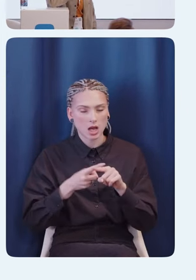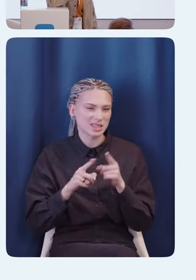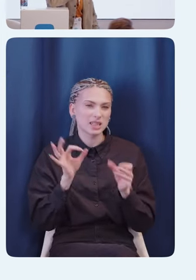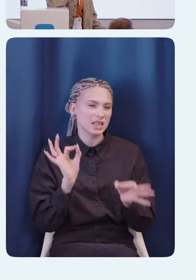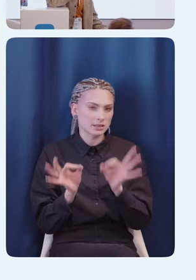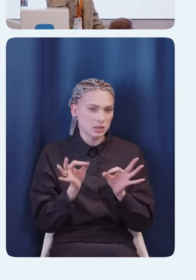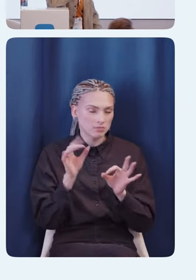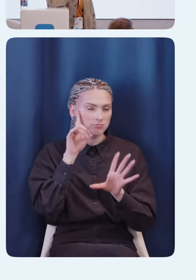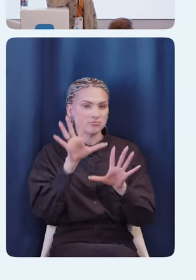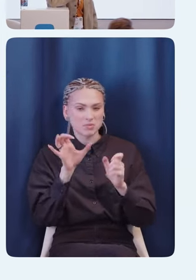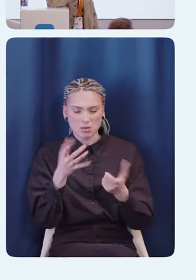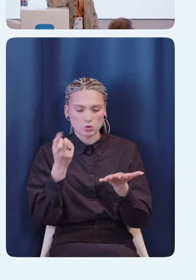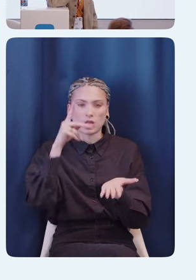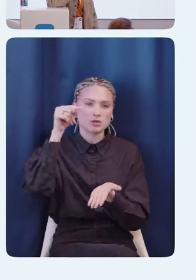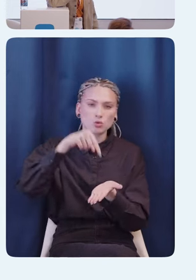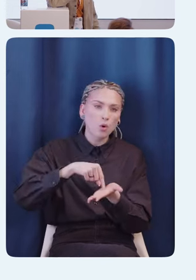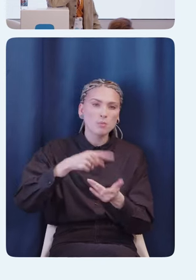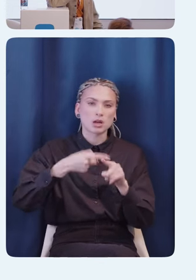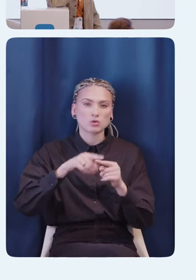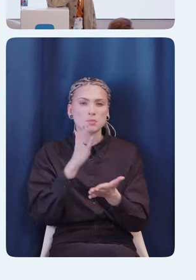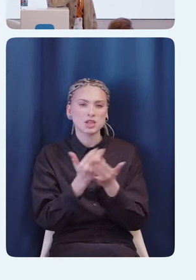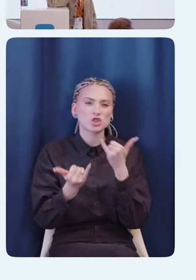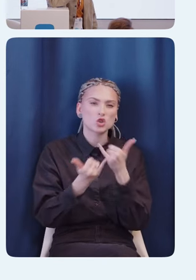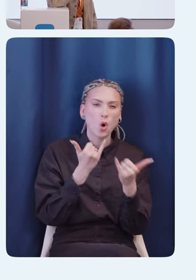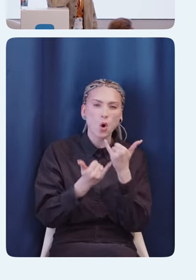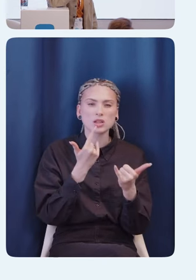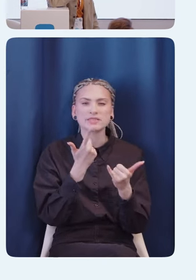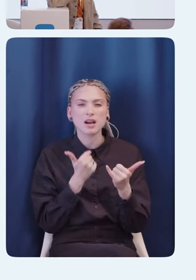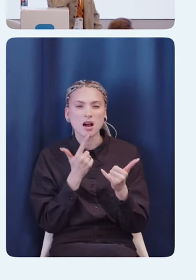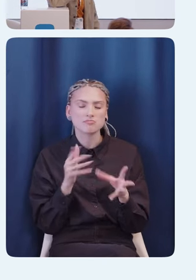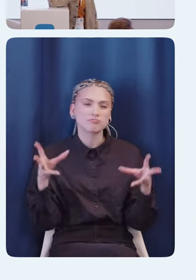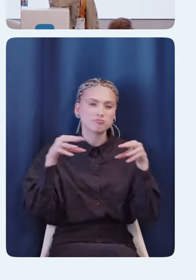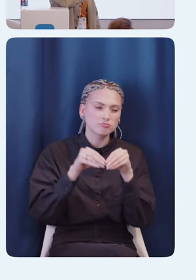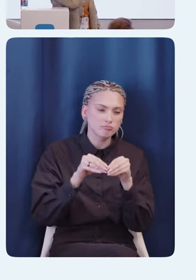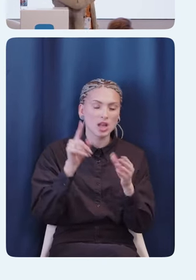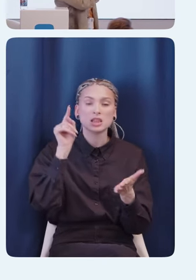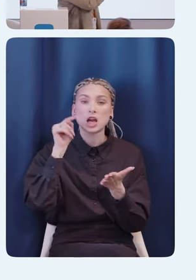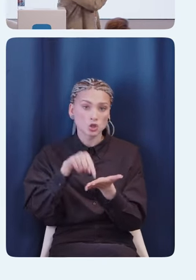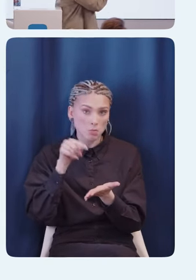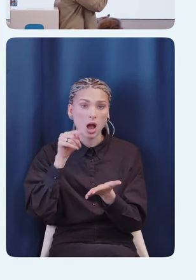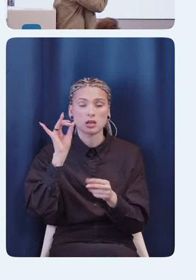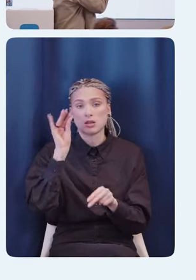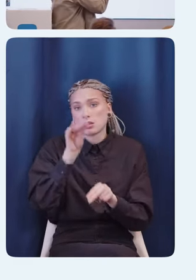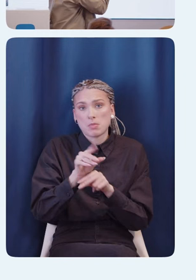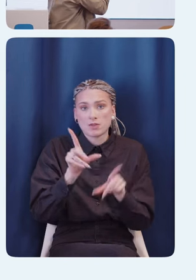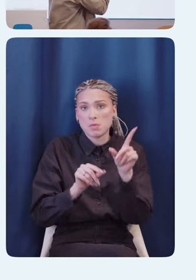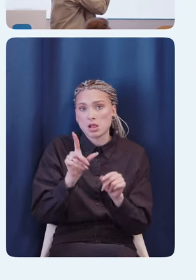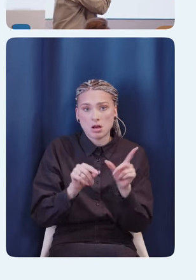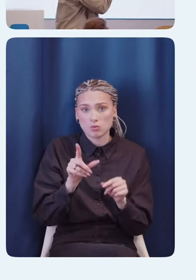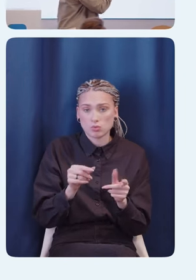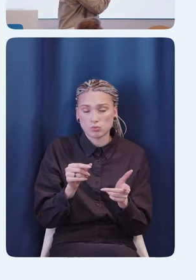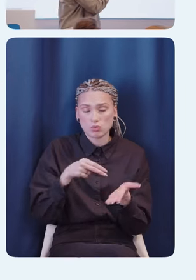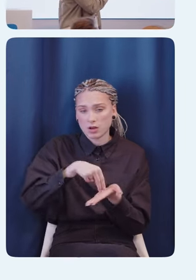это некая кнопка, которая имеет там желто-красное состояние какое-то, нажимает и добавляет молоко в корзину.